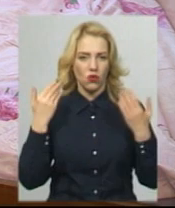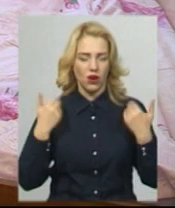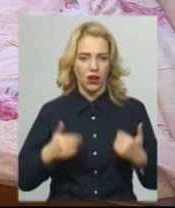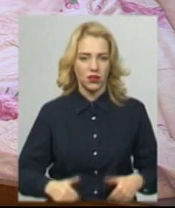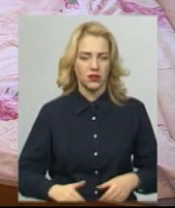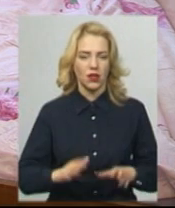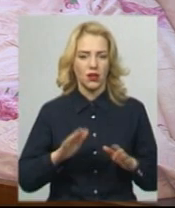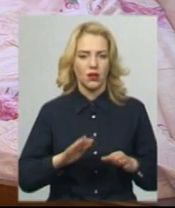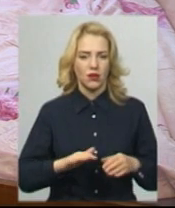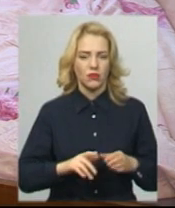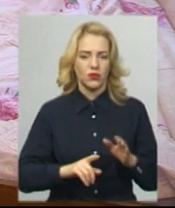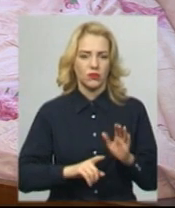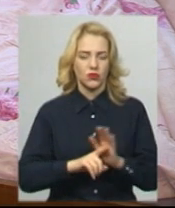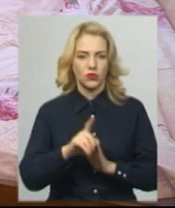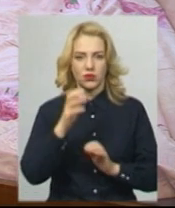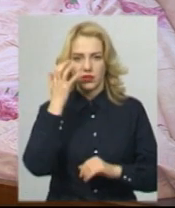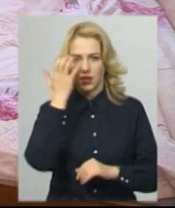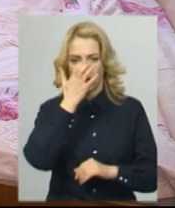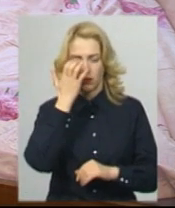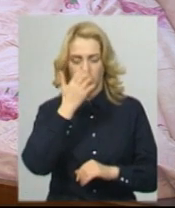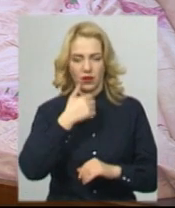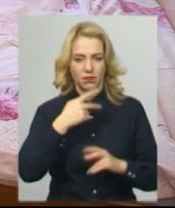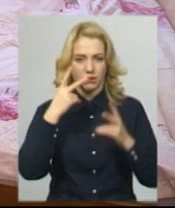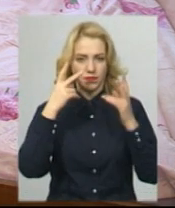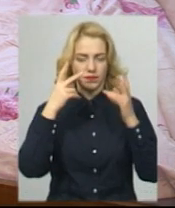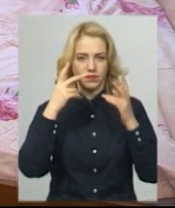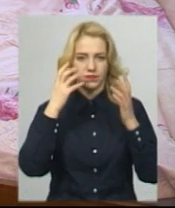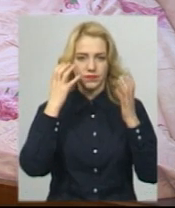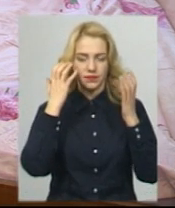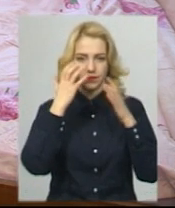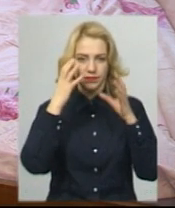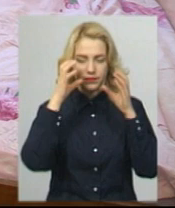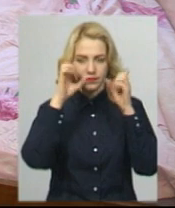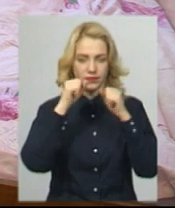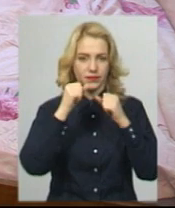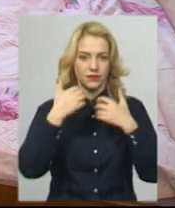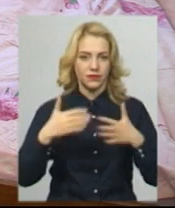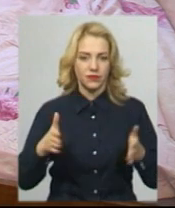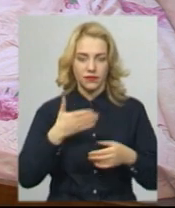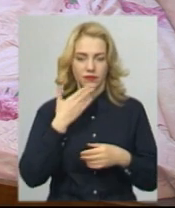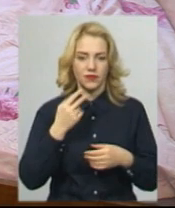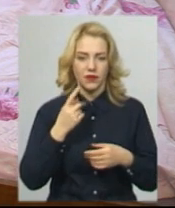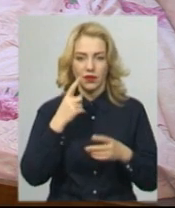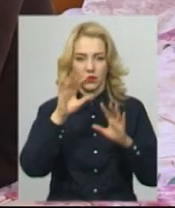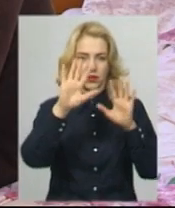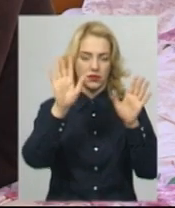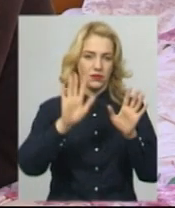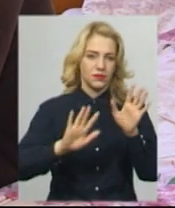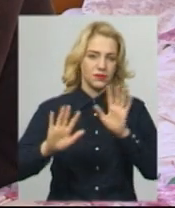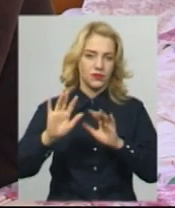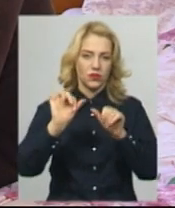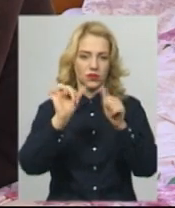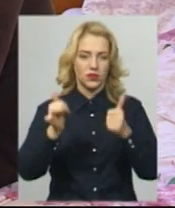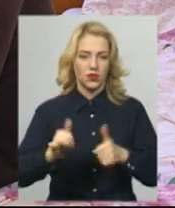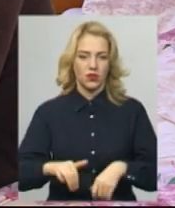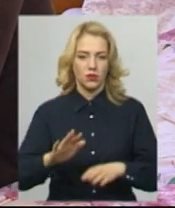наступила сліпота. Я стала майже не бачити. Майже не бачити. Тільки так, силуети людей. Потім